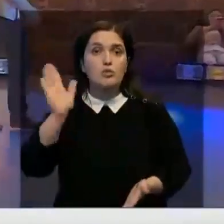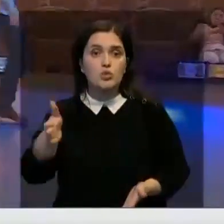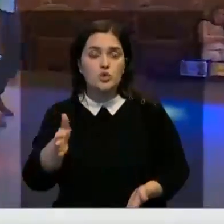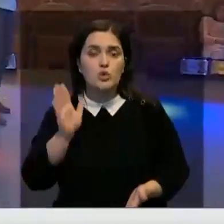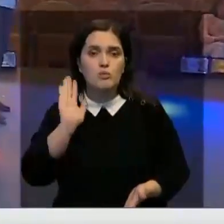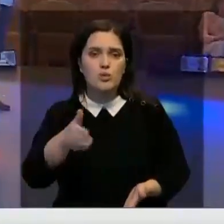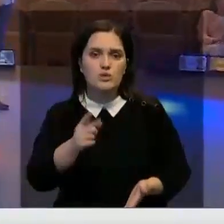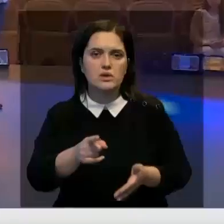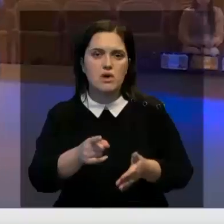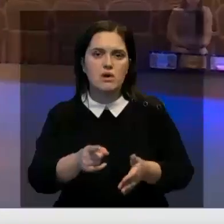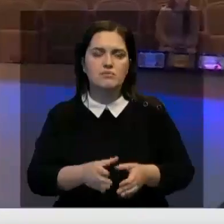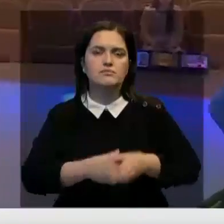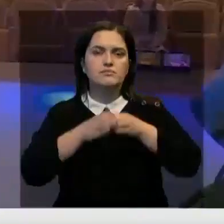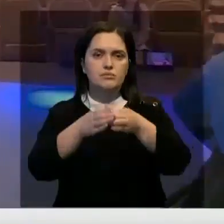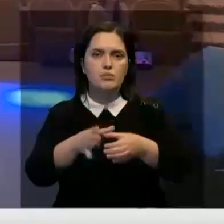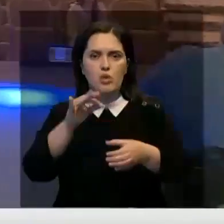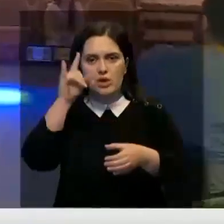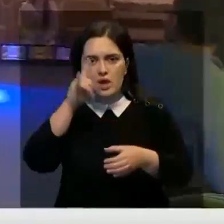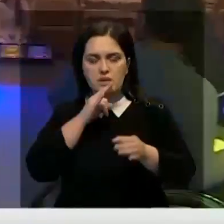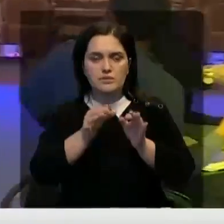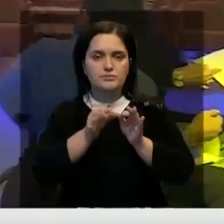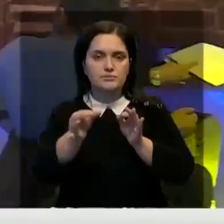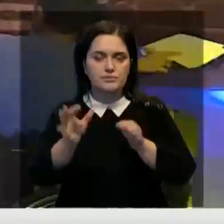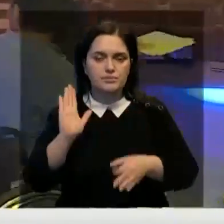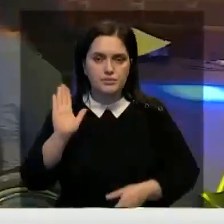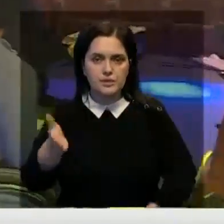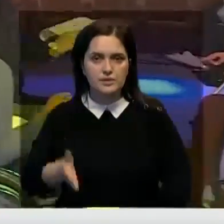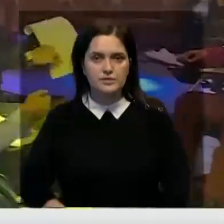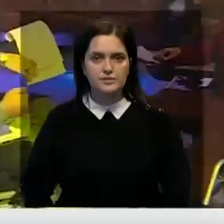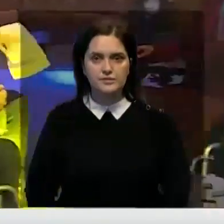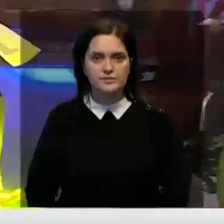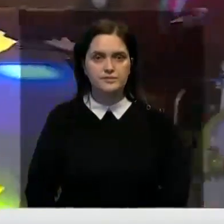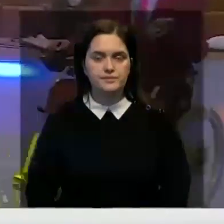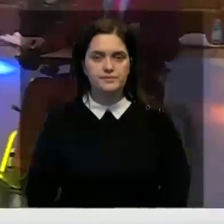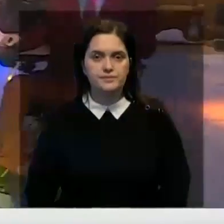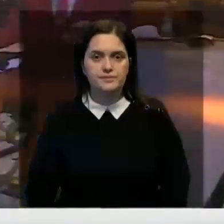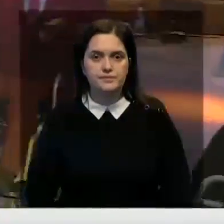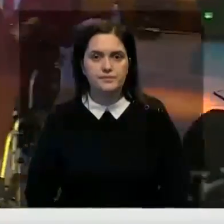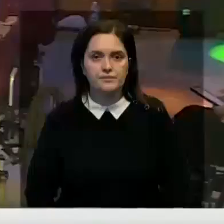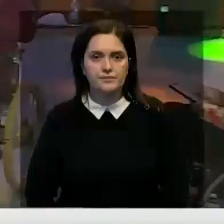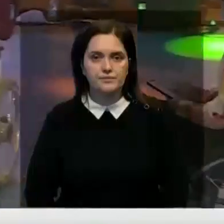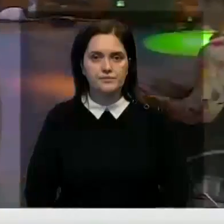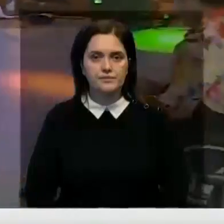ждут гастроли по Казахстану. Динара Абдерова, Мирин Мурадхан, Казаир Булдаеров, Хабар, 24.